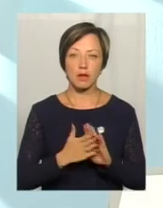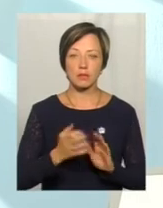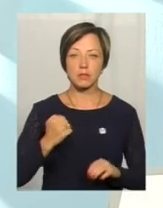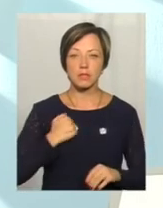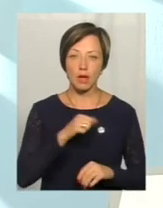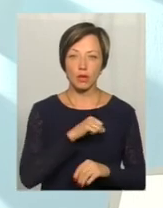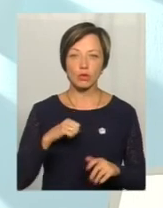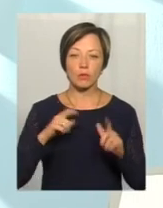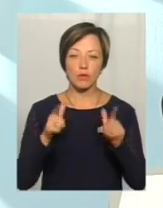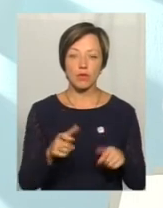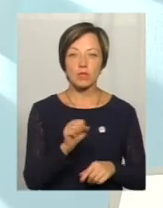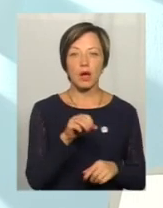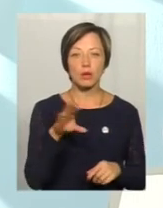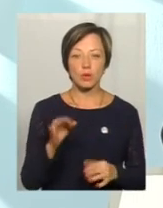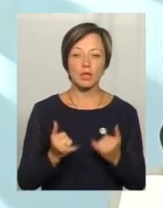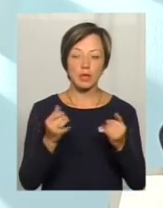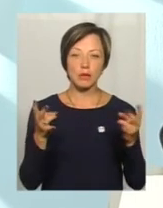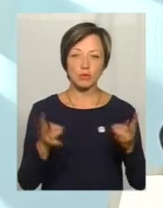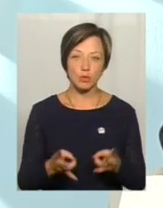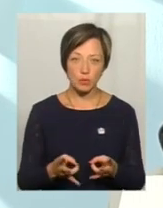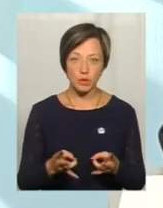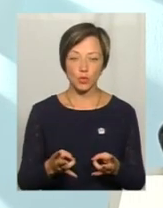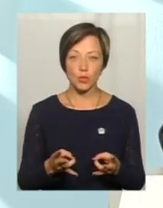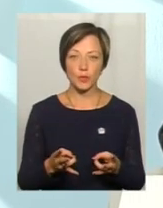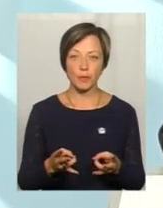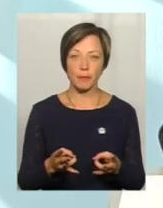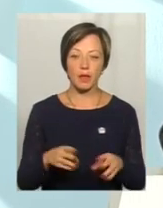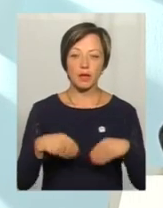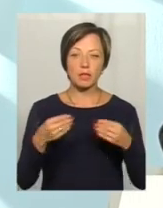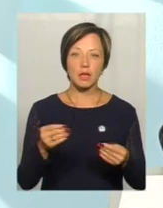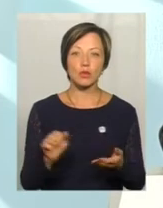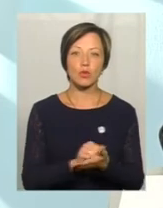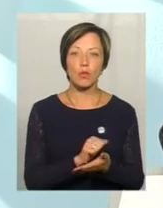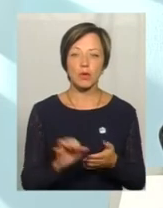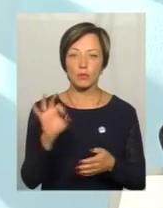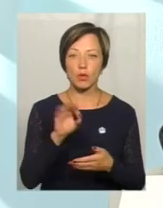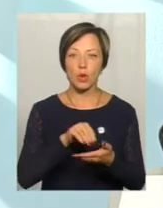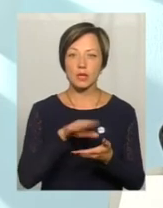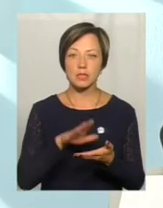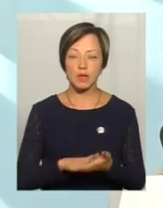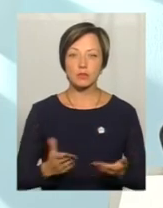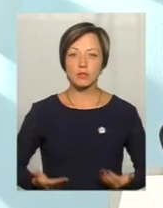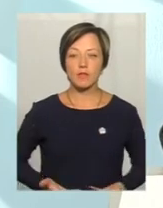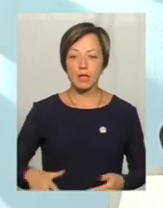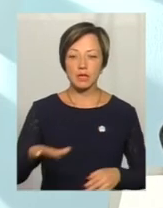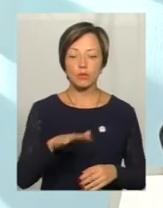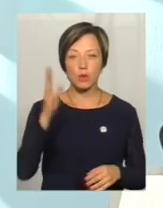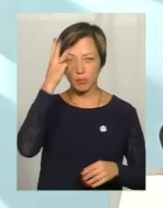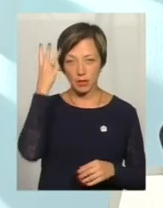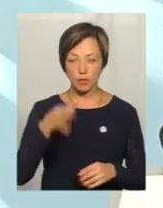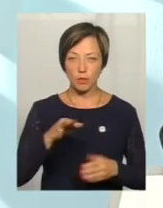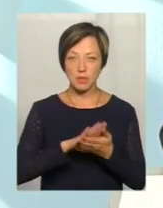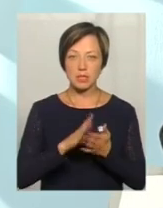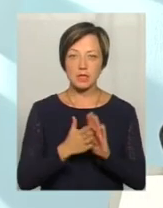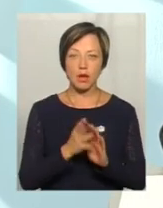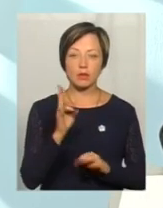-добровольця антитерористичної операції. Для цього необхідно надати документи про реєстрацію та проживання на території Хмельницької області станом